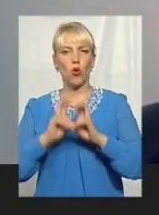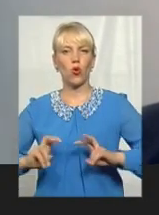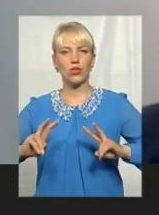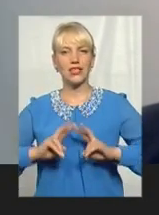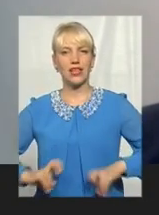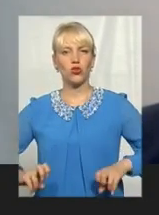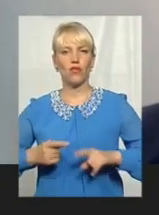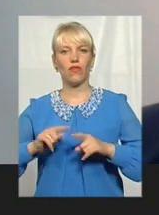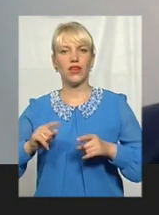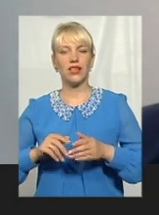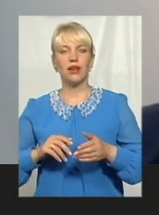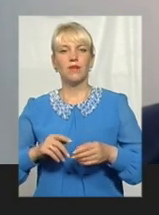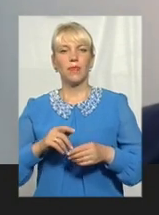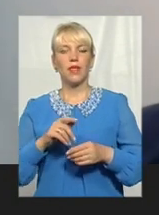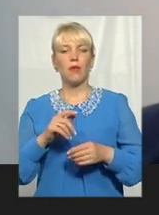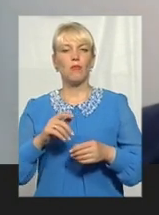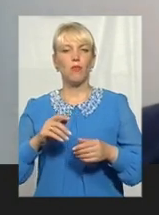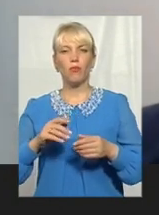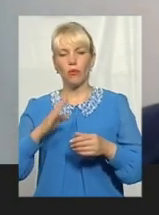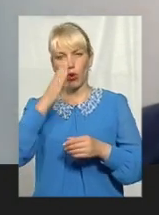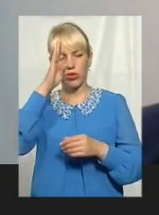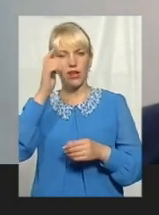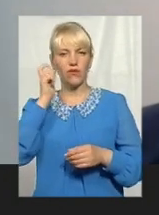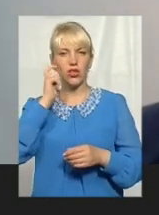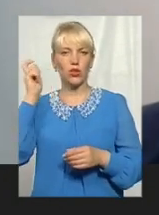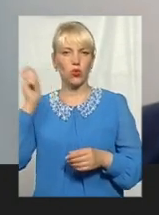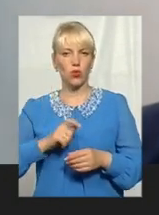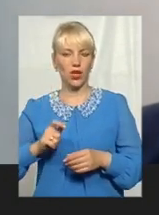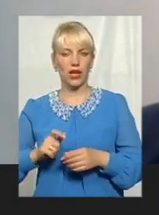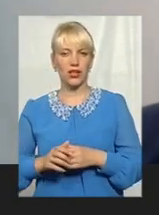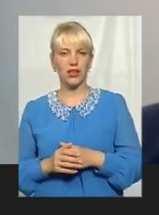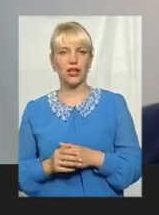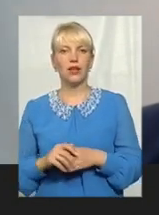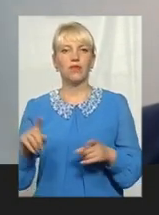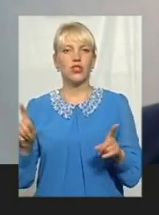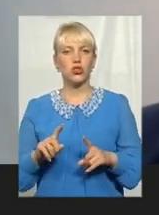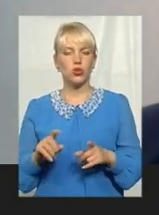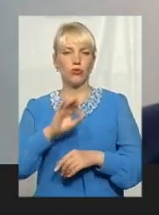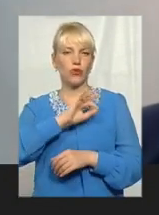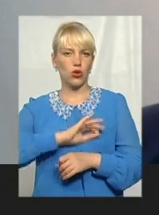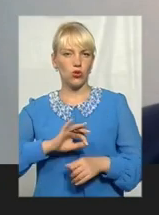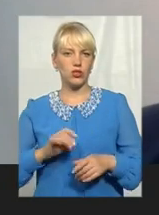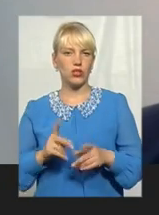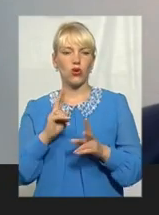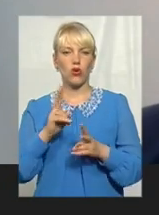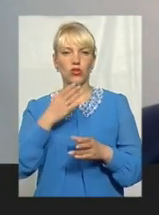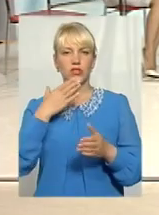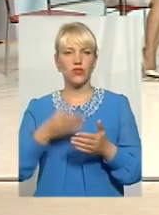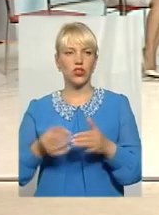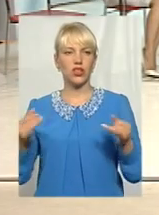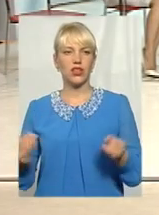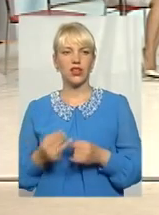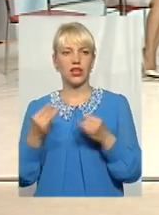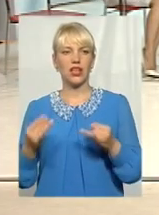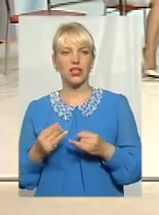відверті противники України, а часом навіть вороги, щоб використати когось в своїх інтересах, як